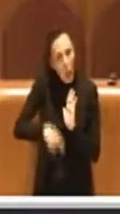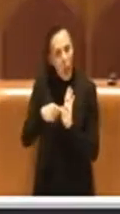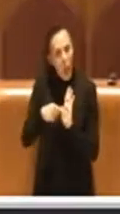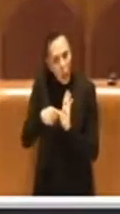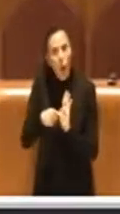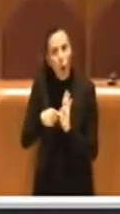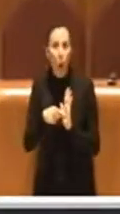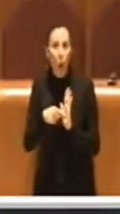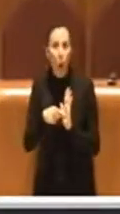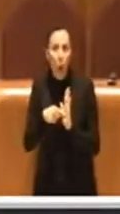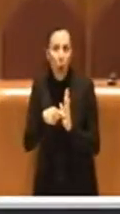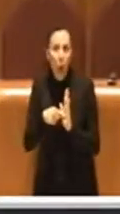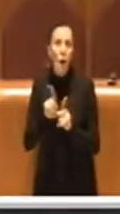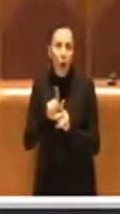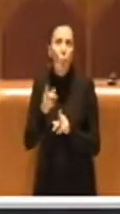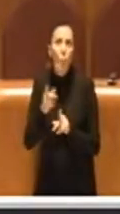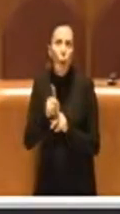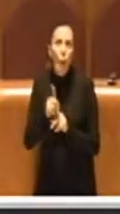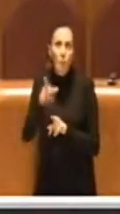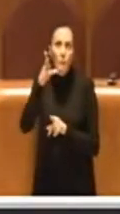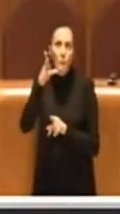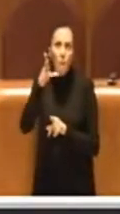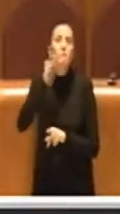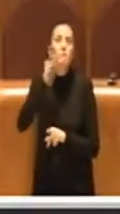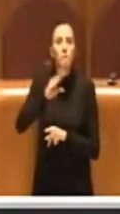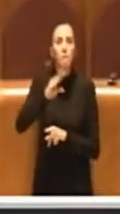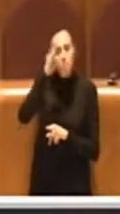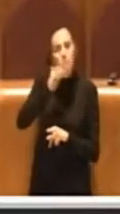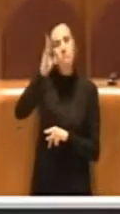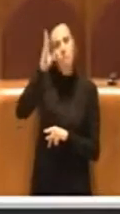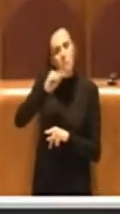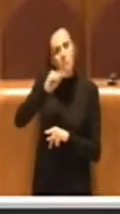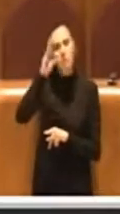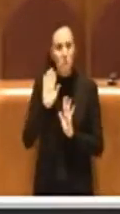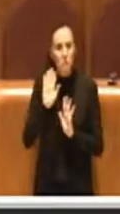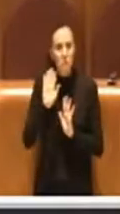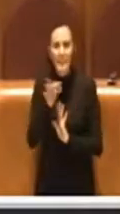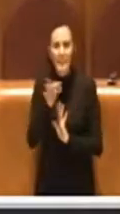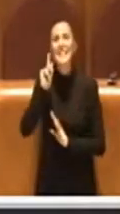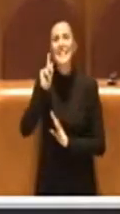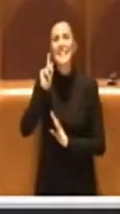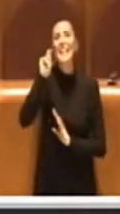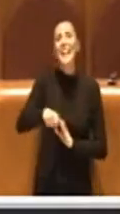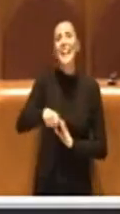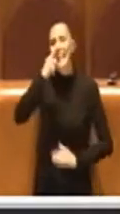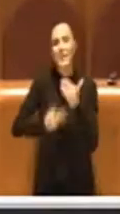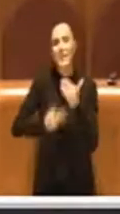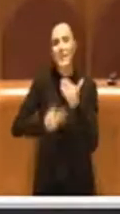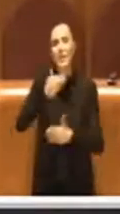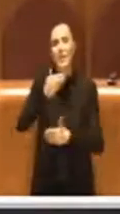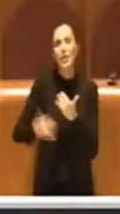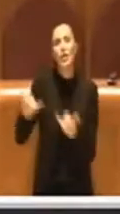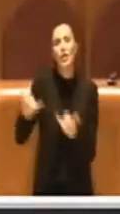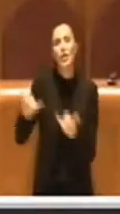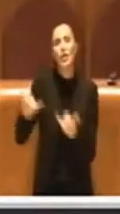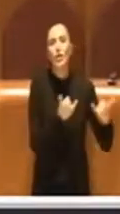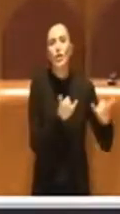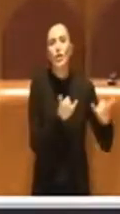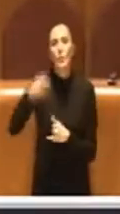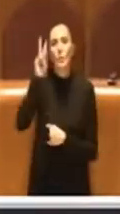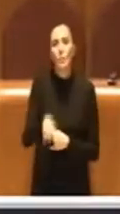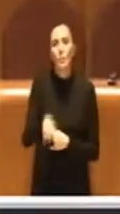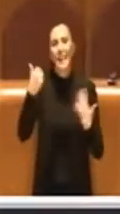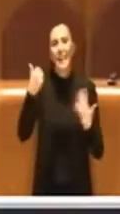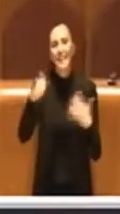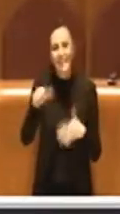scuola. Ci sono una marea di lettere E, quindi non di sentenze esecutive approvate nel dicembre 2016